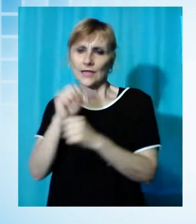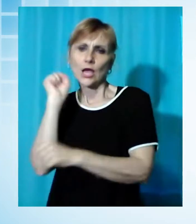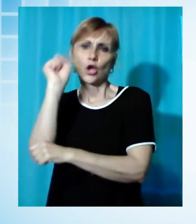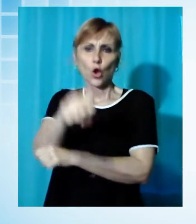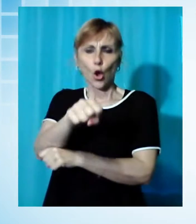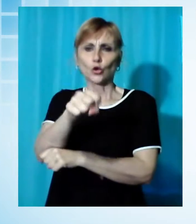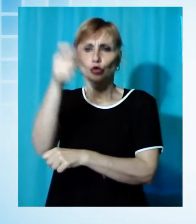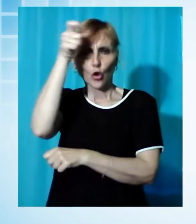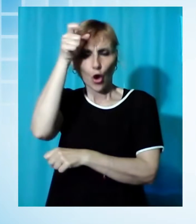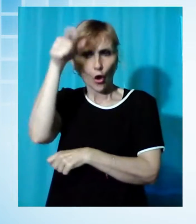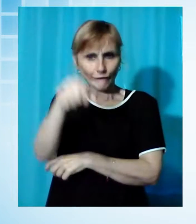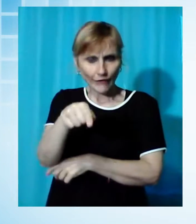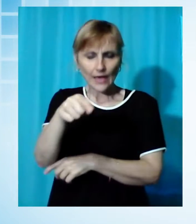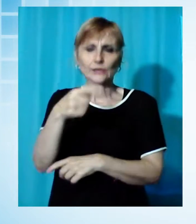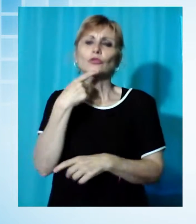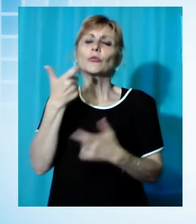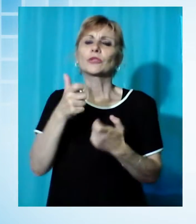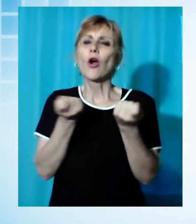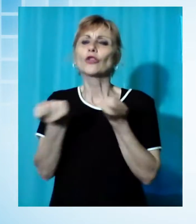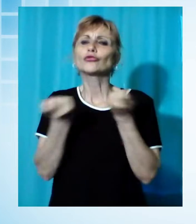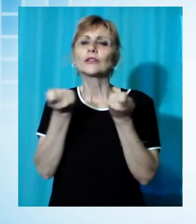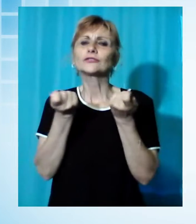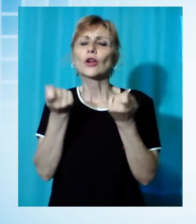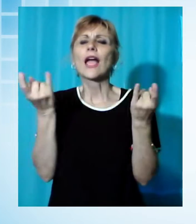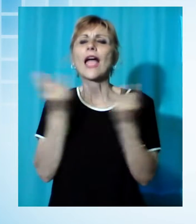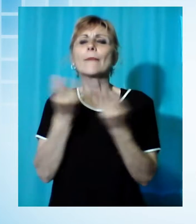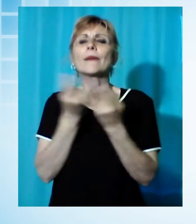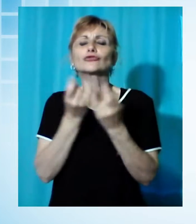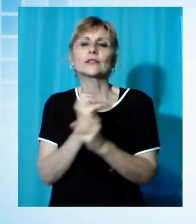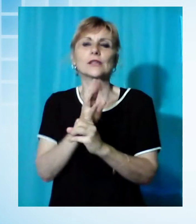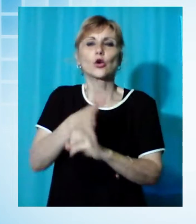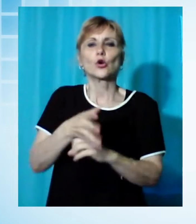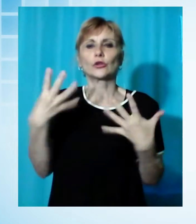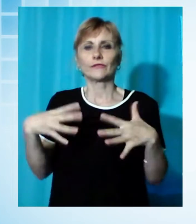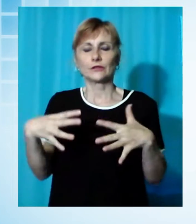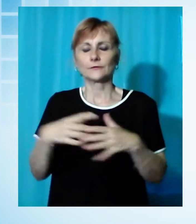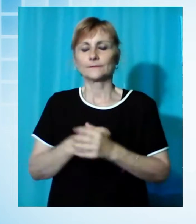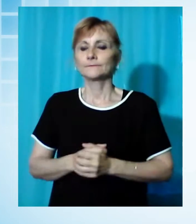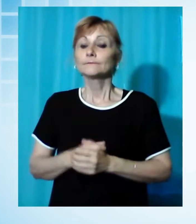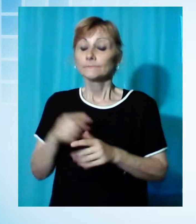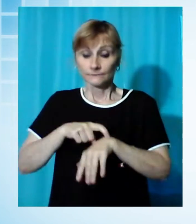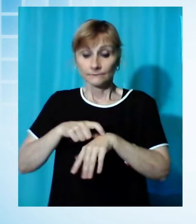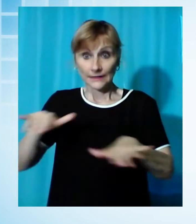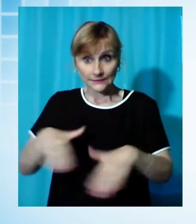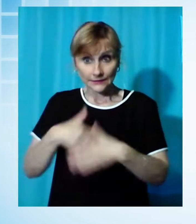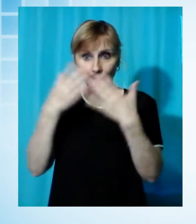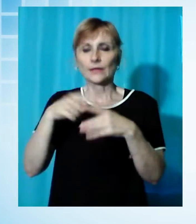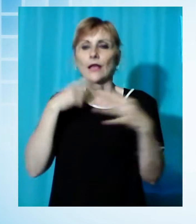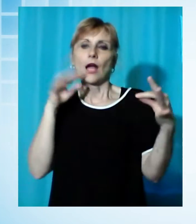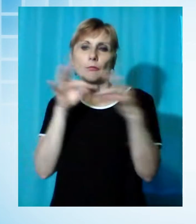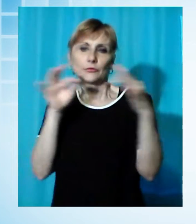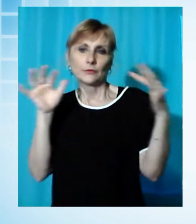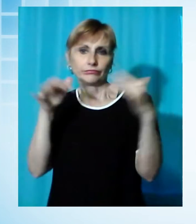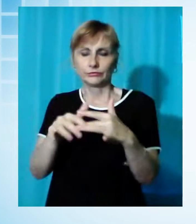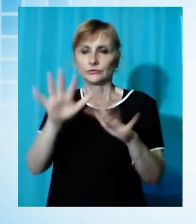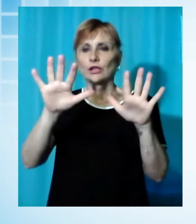'emergenza dovuta al coronavirus. Alle 10.15 una ventina di aderenti al Movimento si sono date appuntamento in Piazza Grande,